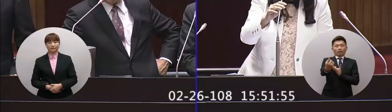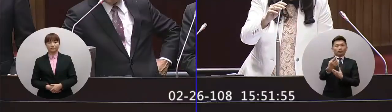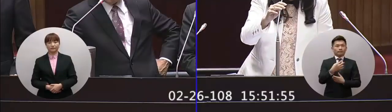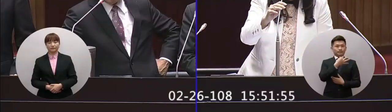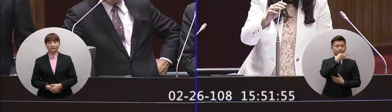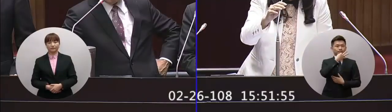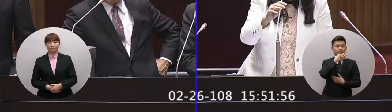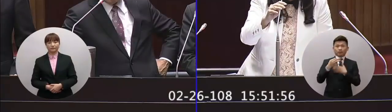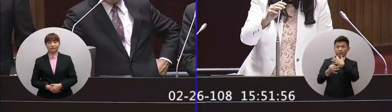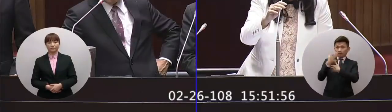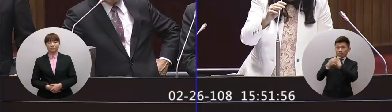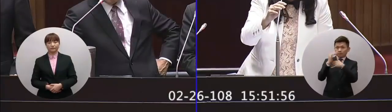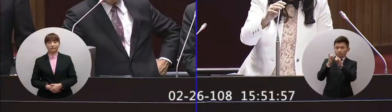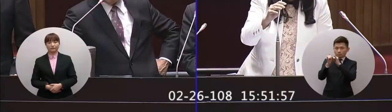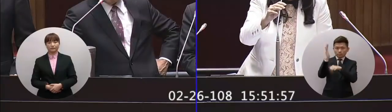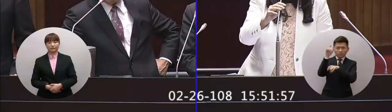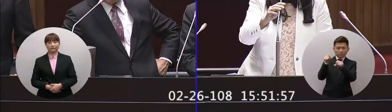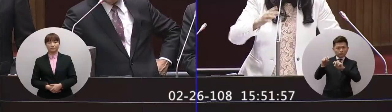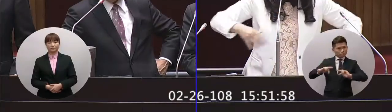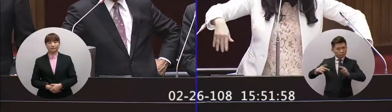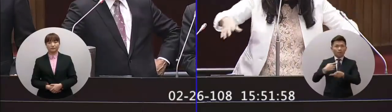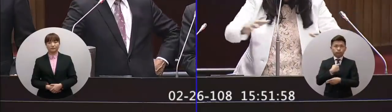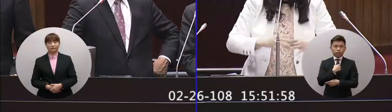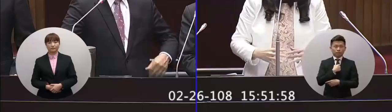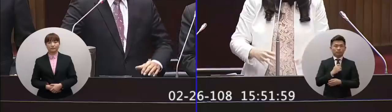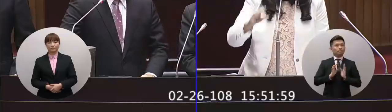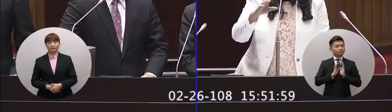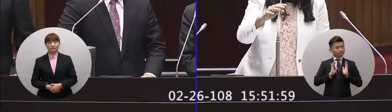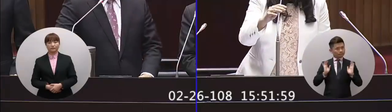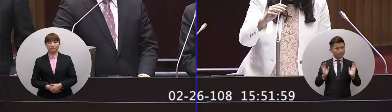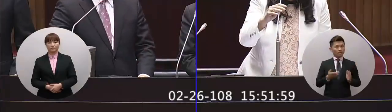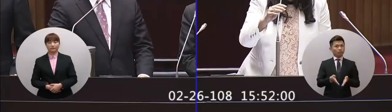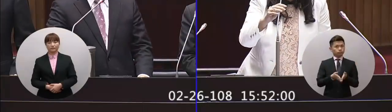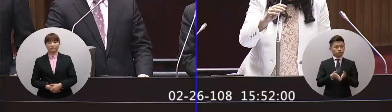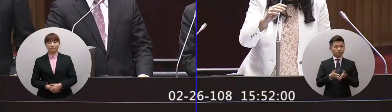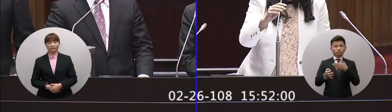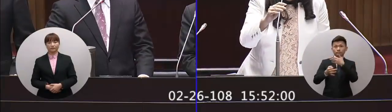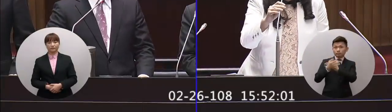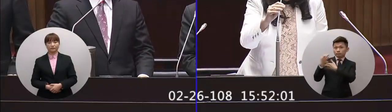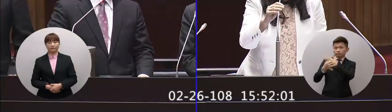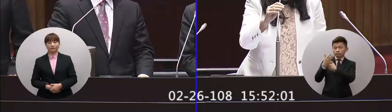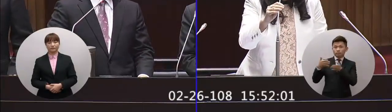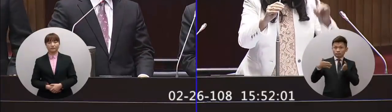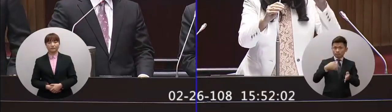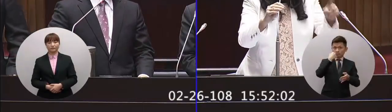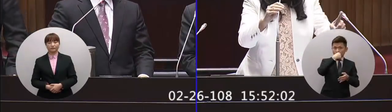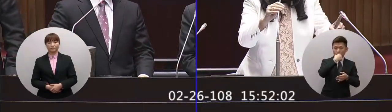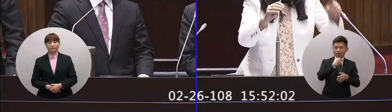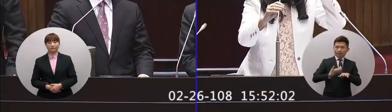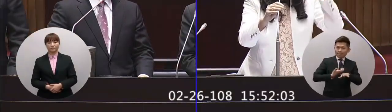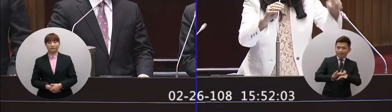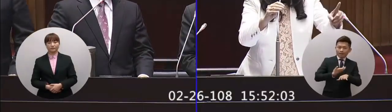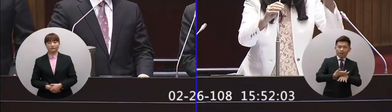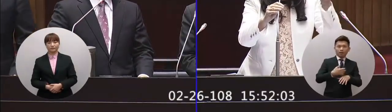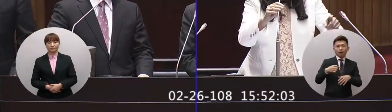這方面的僑民政策上面一定要做大幅的改進我們要包容僑胞對台灣的感情絕對不會因為去吃幾